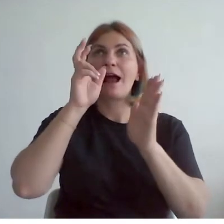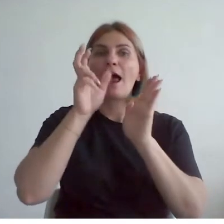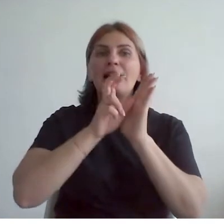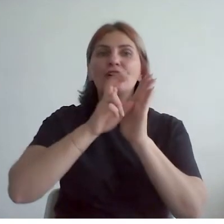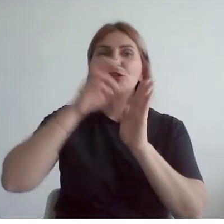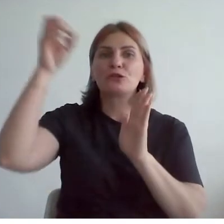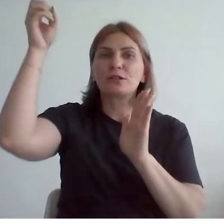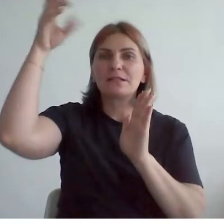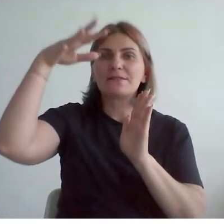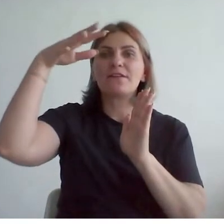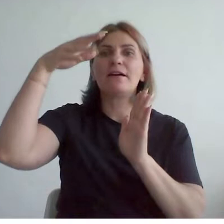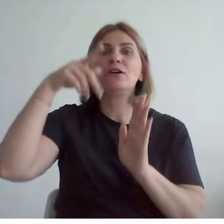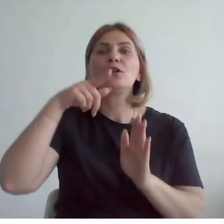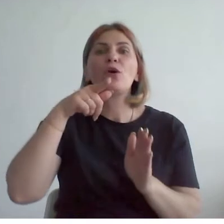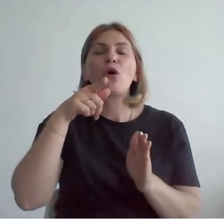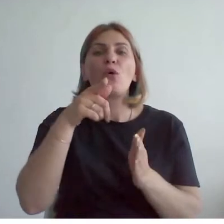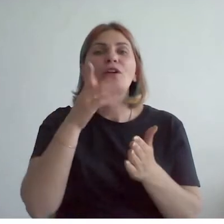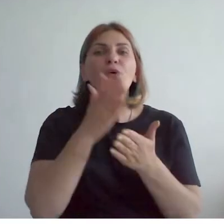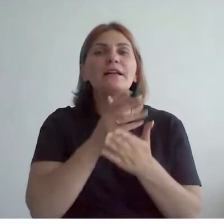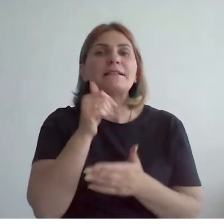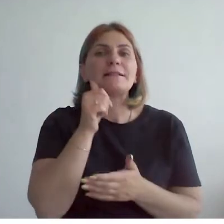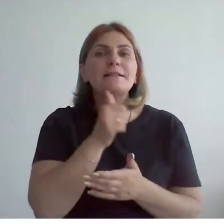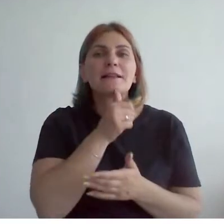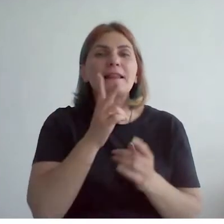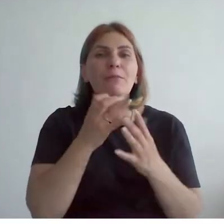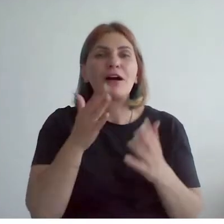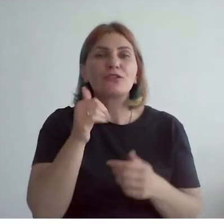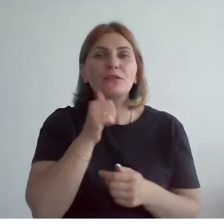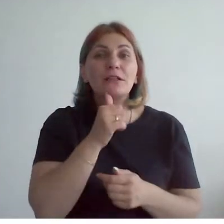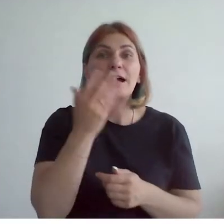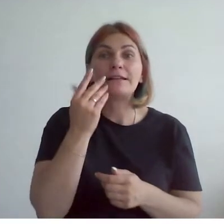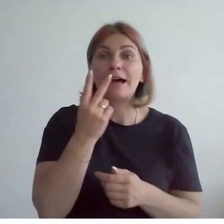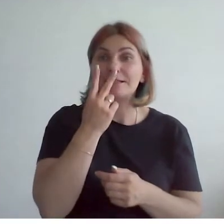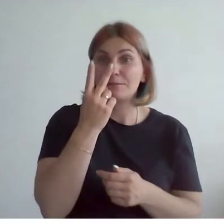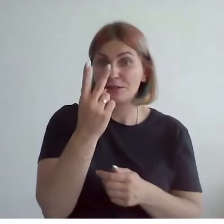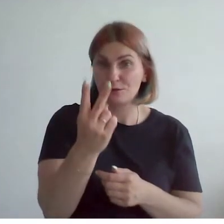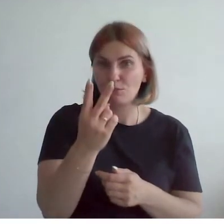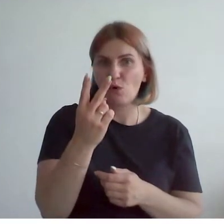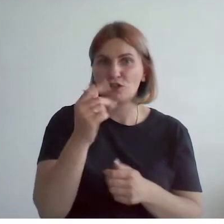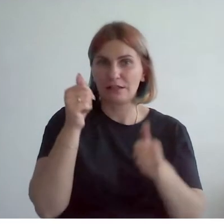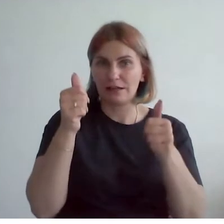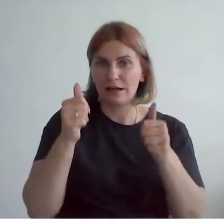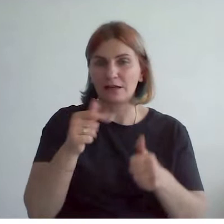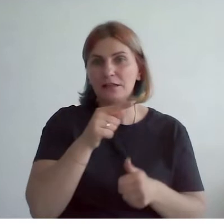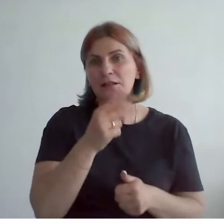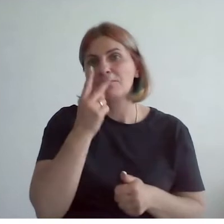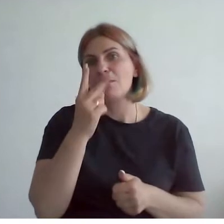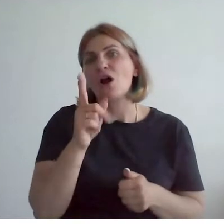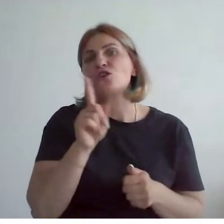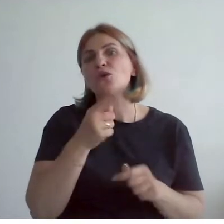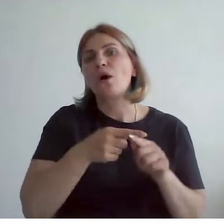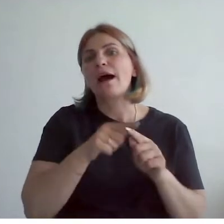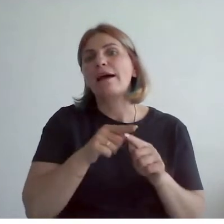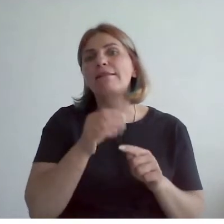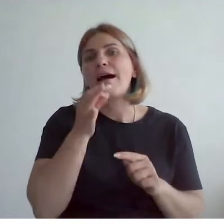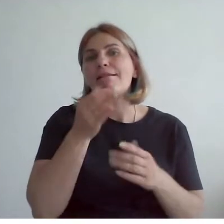Картина, имеющая такой небольшой секрет, потому что, когда ты смотришь на картину с гиацинтами, у тебя полное ощущение, что это ранняя весна. На